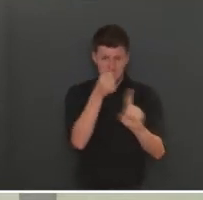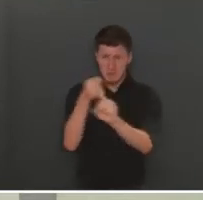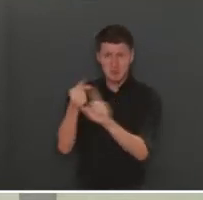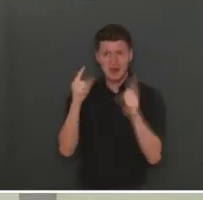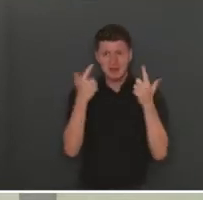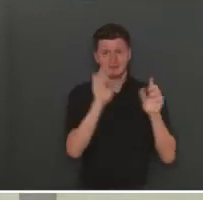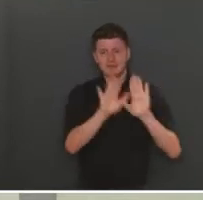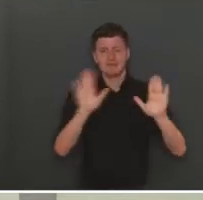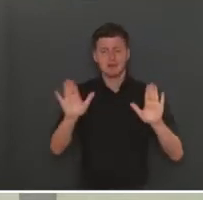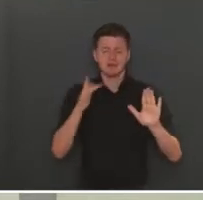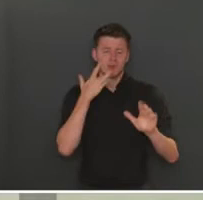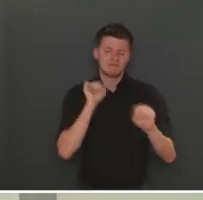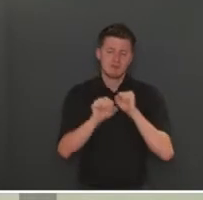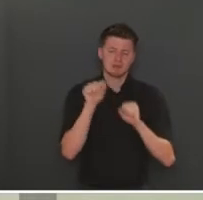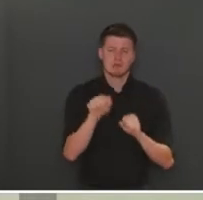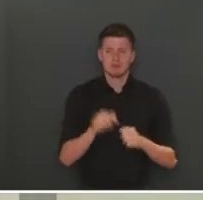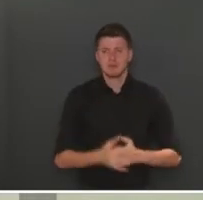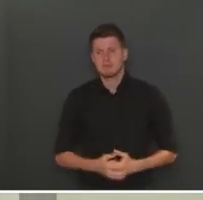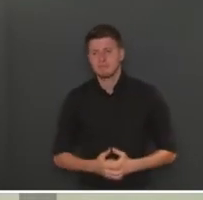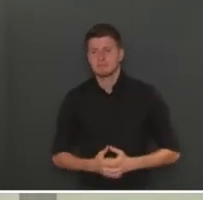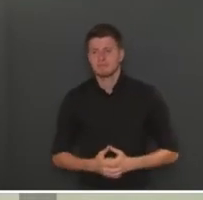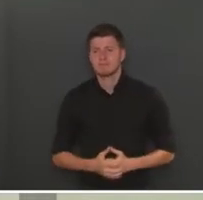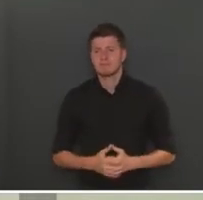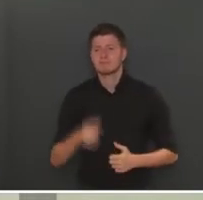'imposer des mesures qui limiteraient nos libertés.